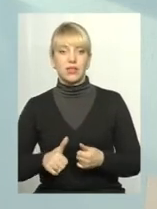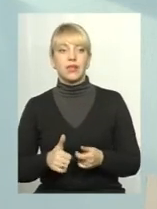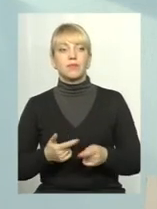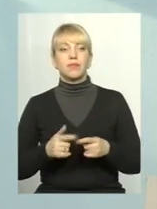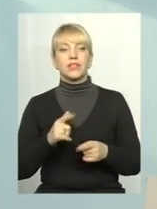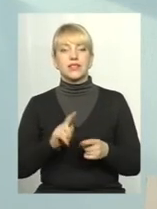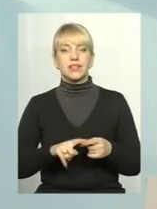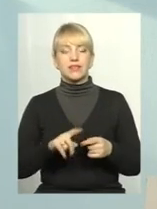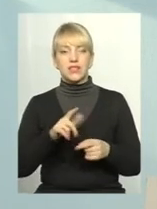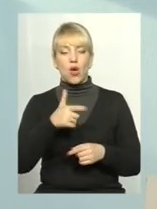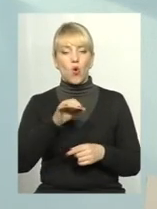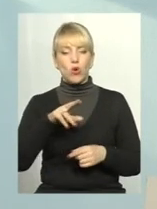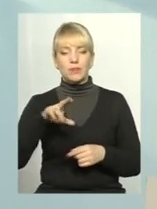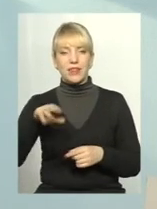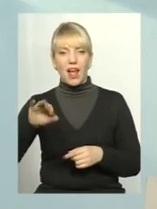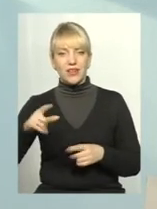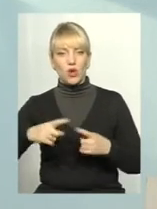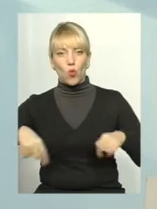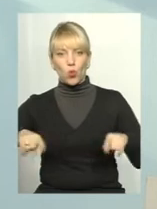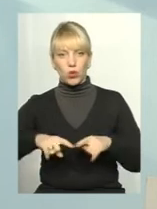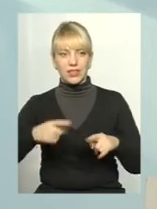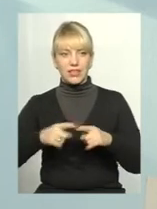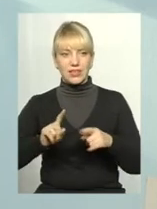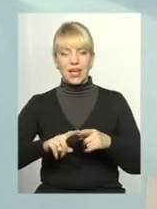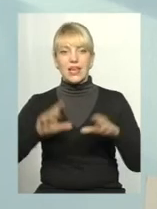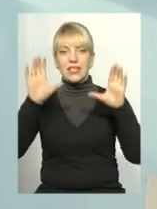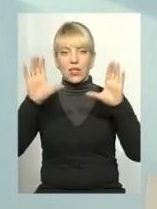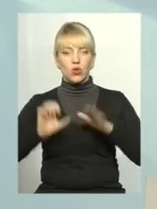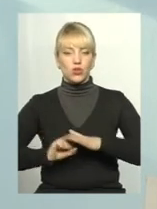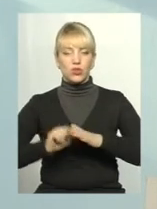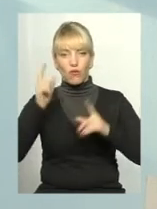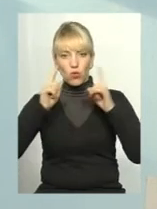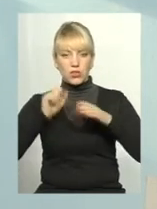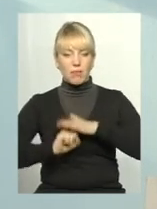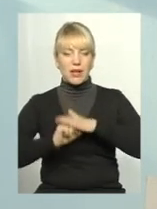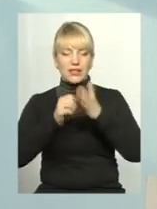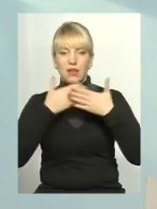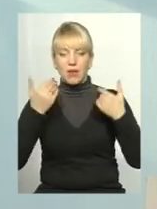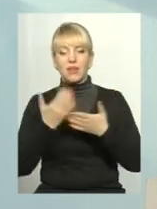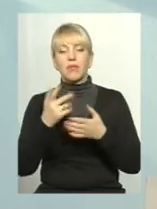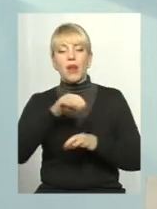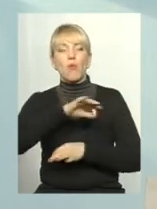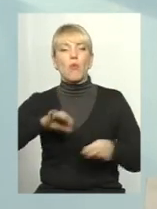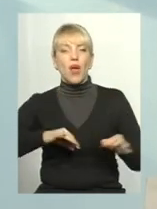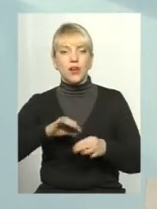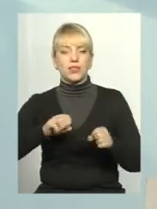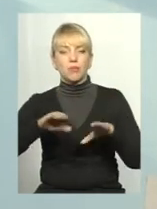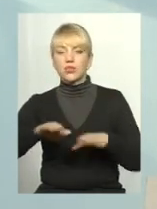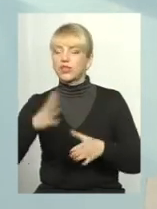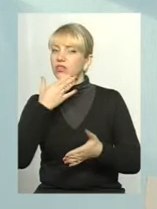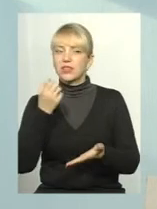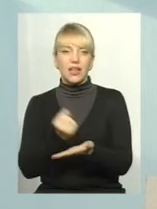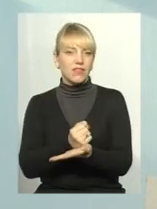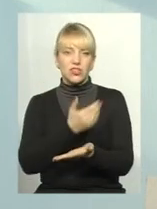цієї госпітальні округи ще законотворчої бази немає. Тобто є якісь проєкти, постанов, вони не затверджені.